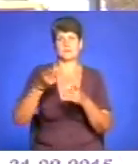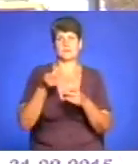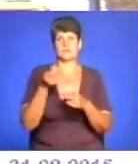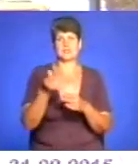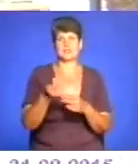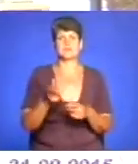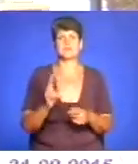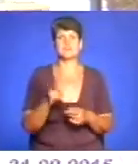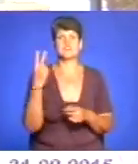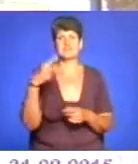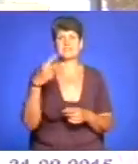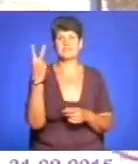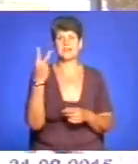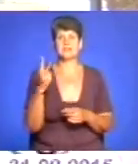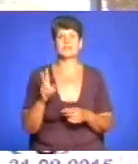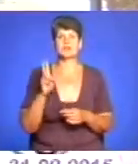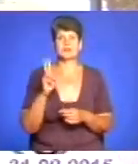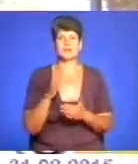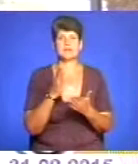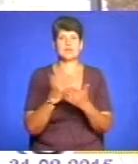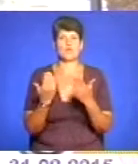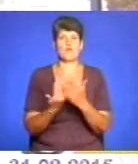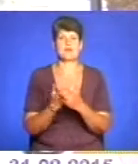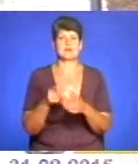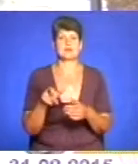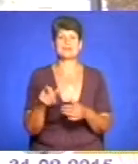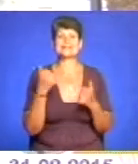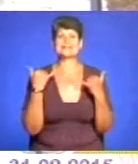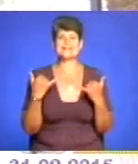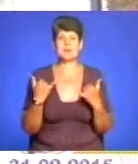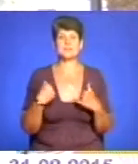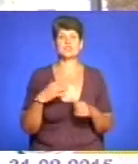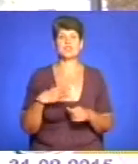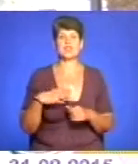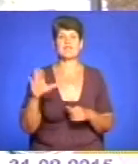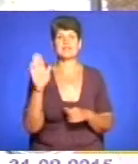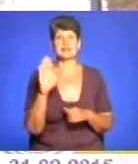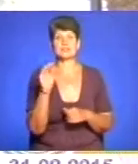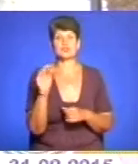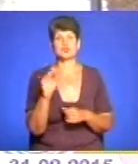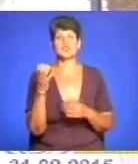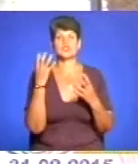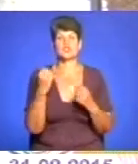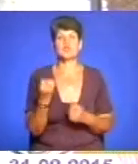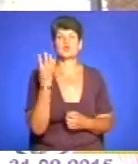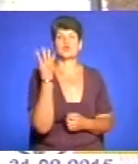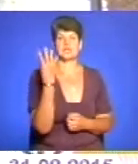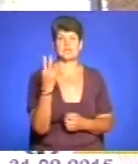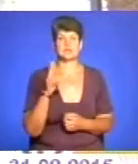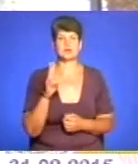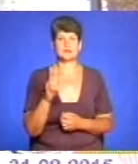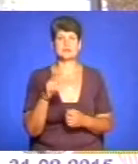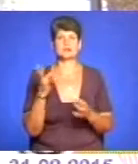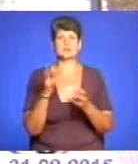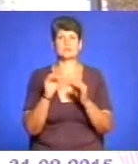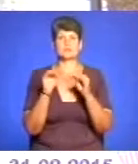22 тролейбуса, які стали нові на лінію. Зараз ми чекаємо вересня-жовтня ще 4 тролейбуси, які будуть в Тернопіль, тому що їх треба ставити